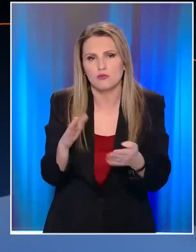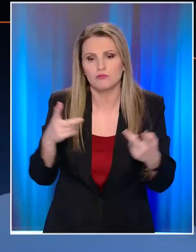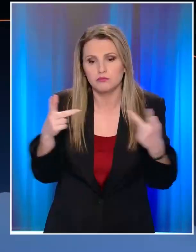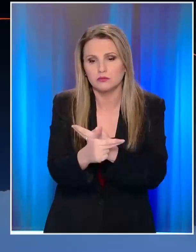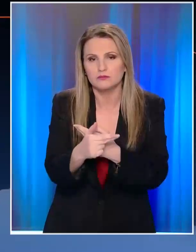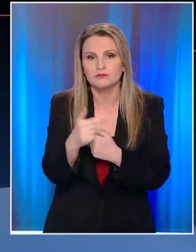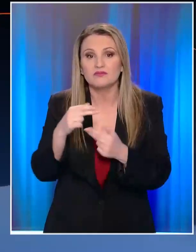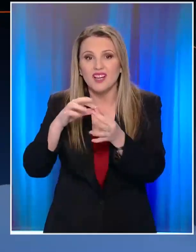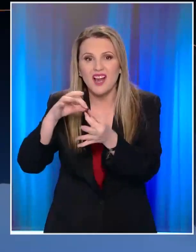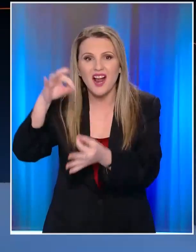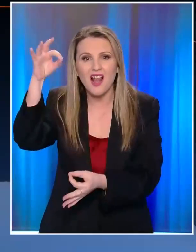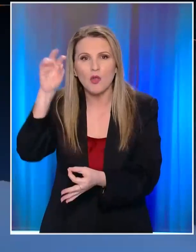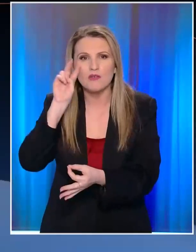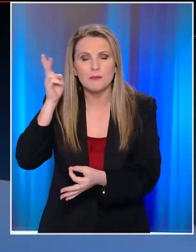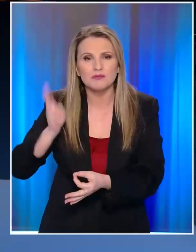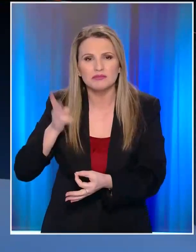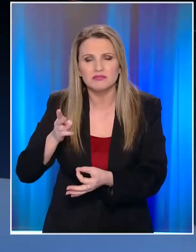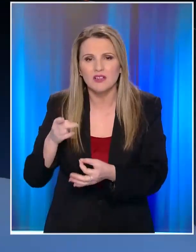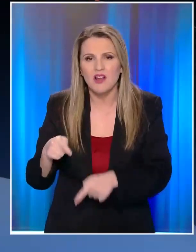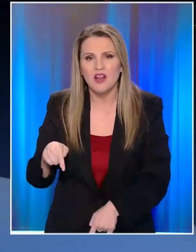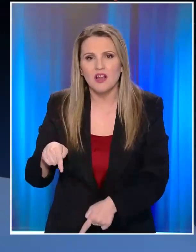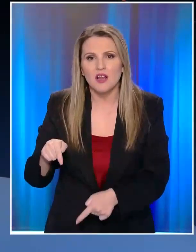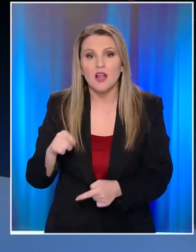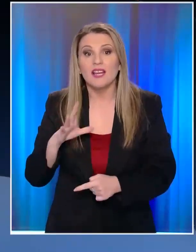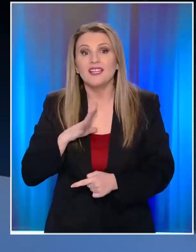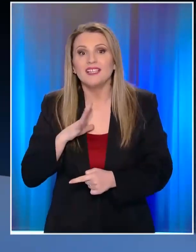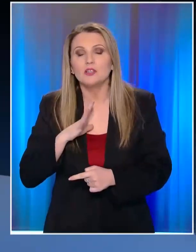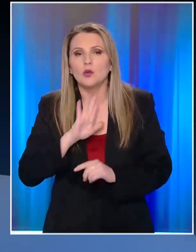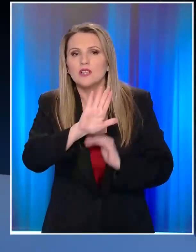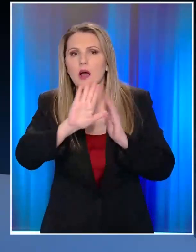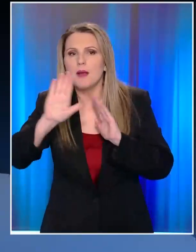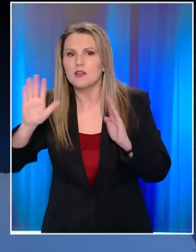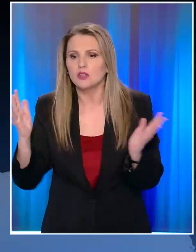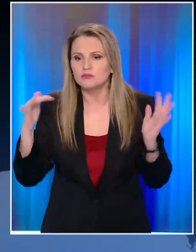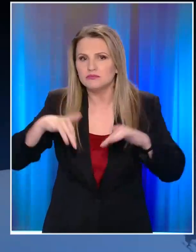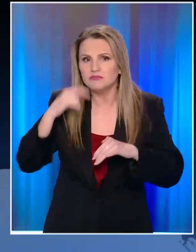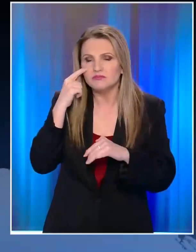Το καλώδιο είναι στο ύψος του ποδιού μου. γείτονες έχουν βγει εδώ να δουν τι συμβαίνει.